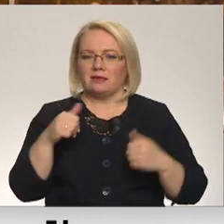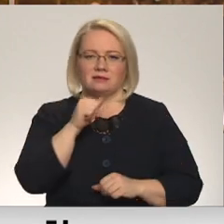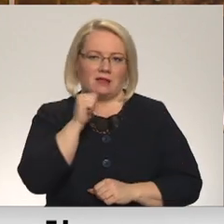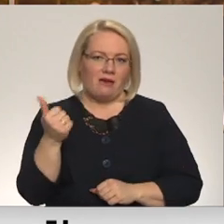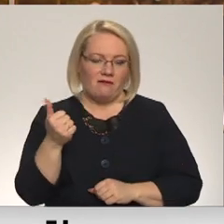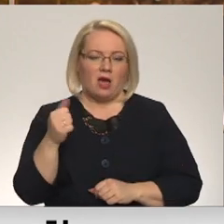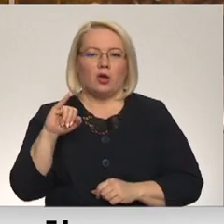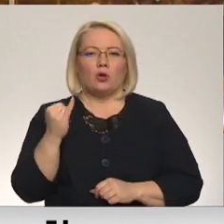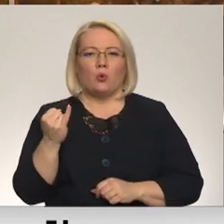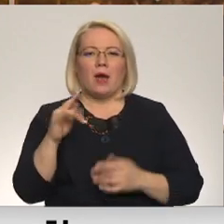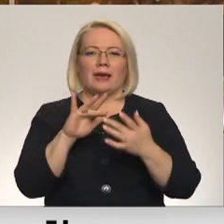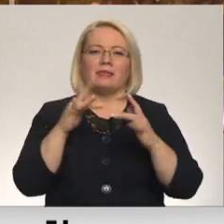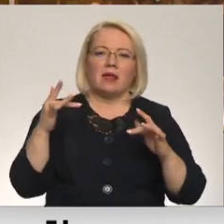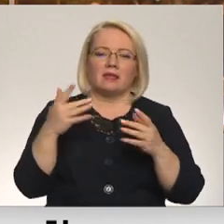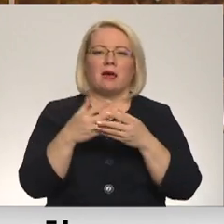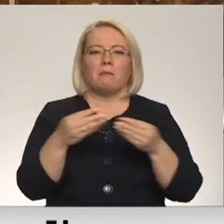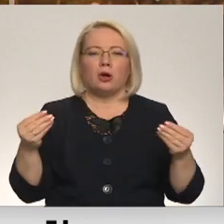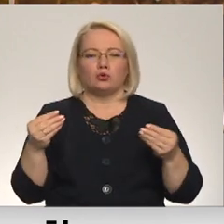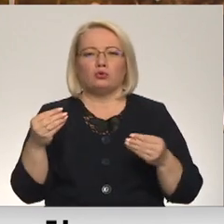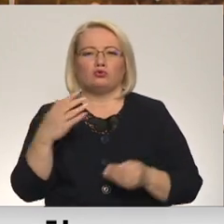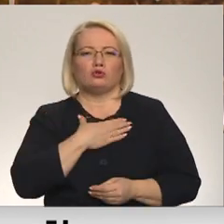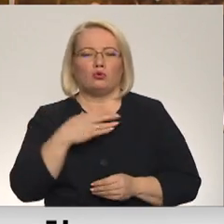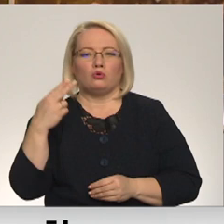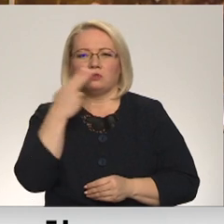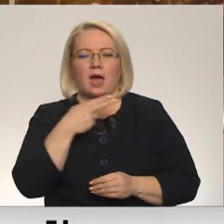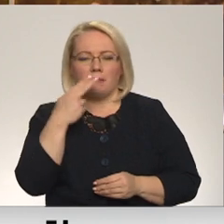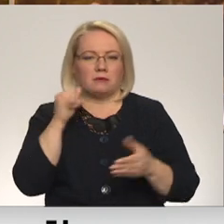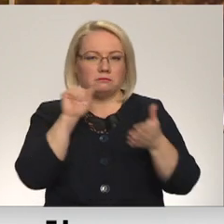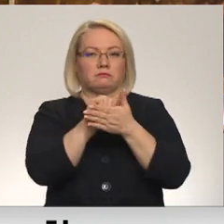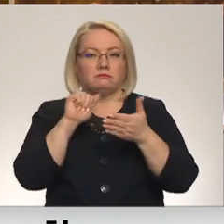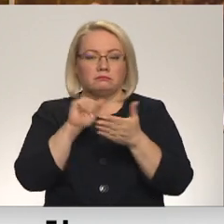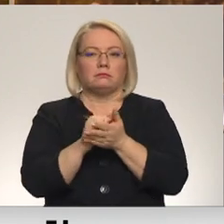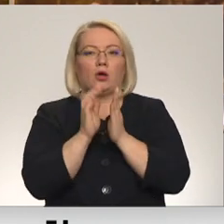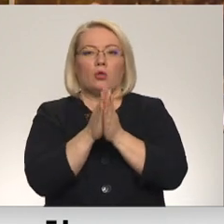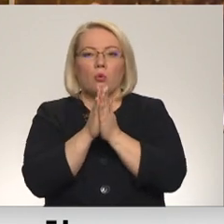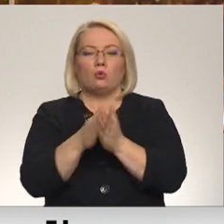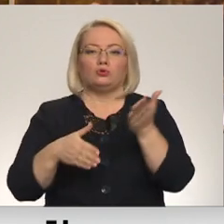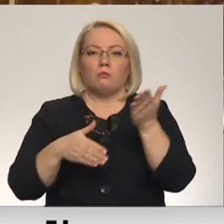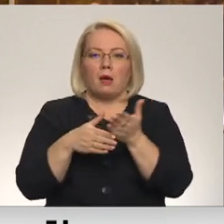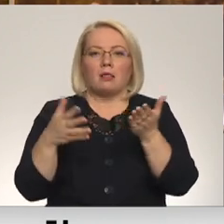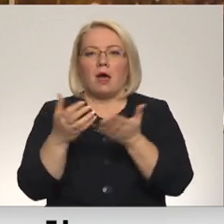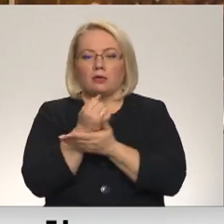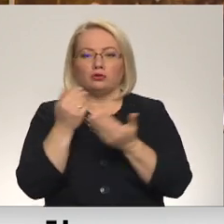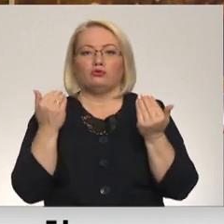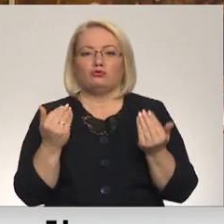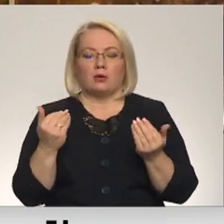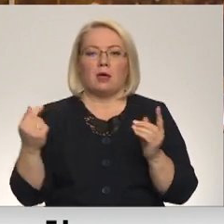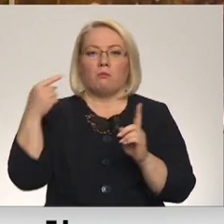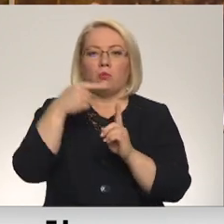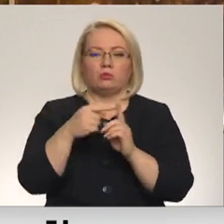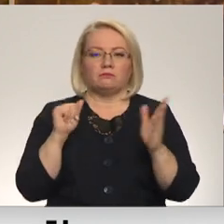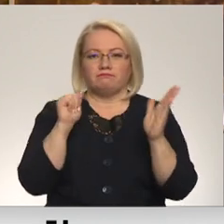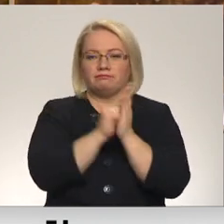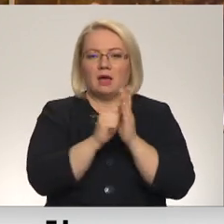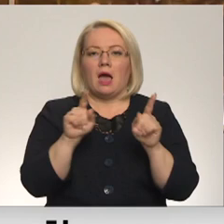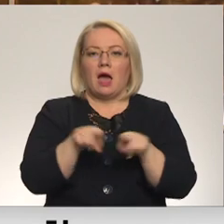jo sociālajās vietnēs pazudušo suņu saimnieki ievietojuši neskaitāms palīgās saucienas un šodien tos papildinājuši ieraksti par